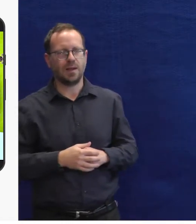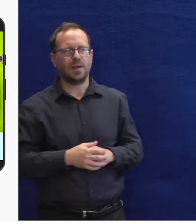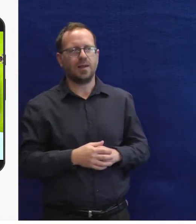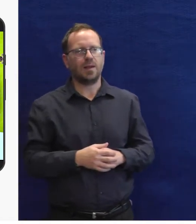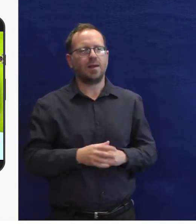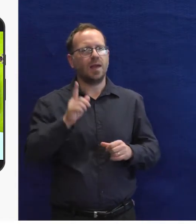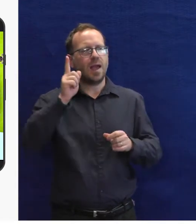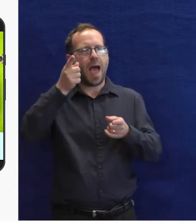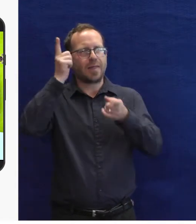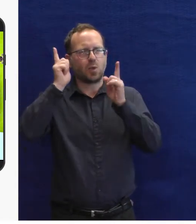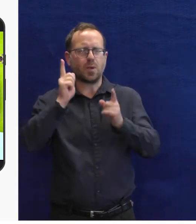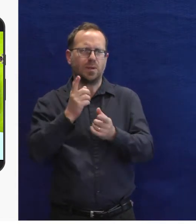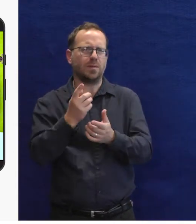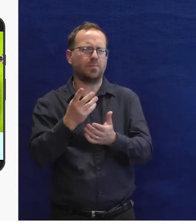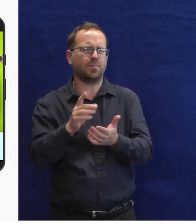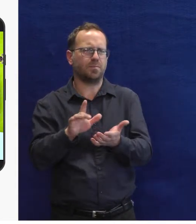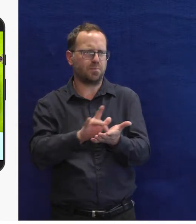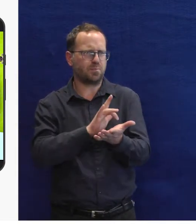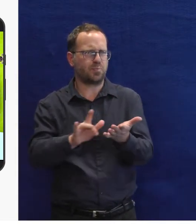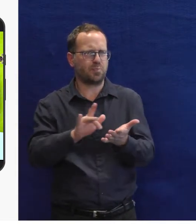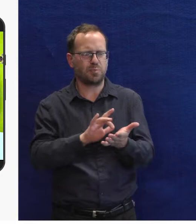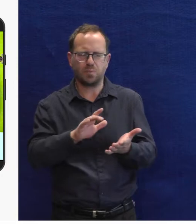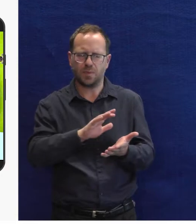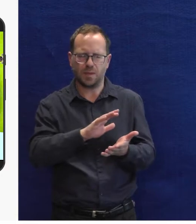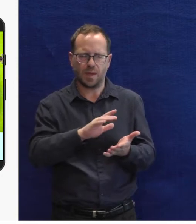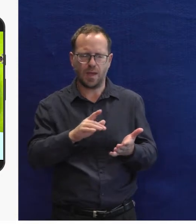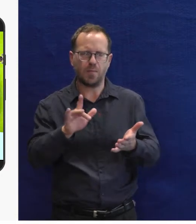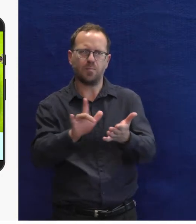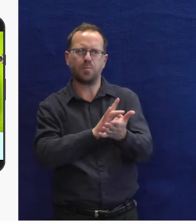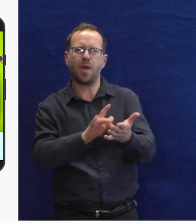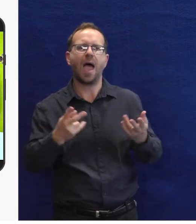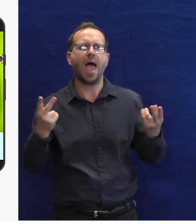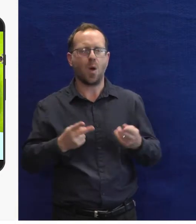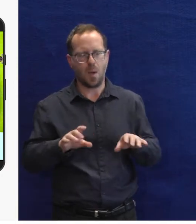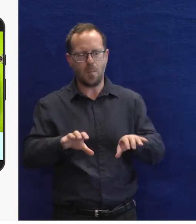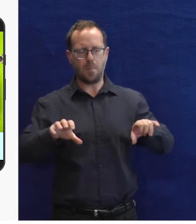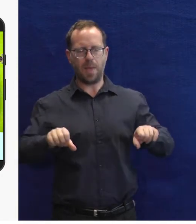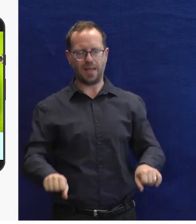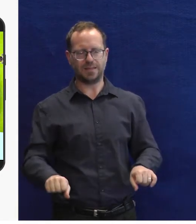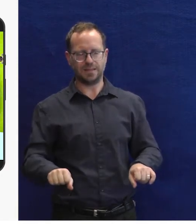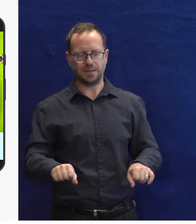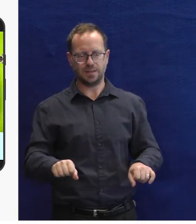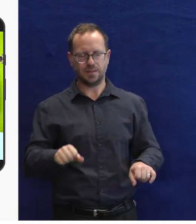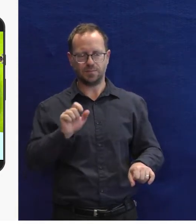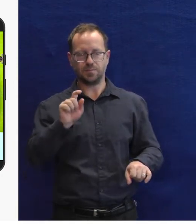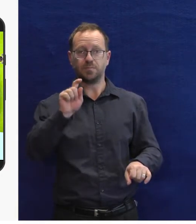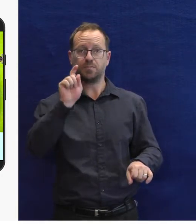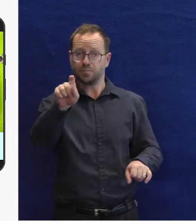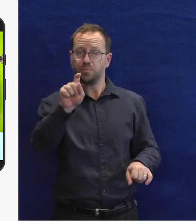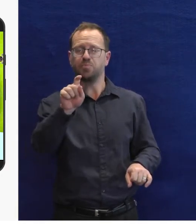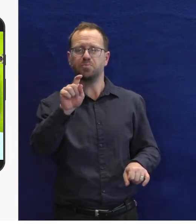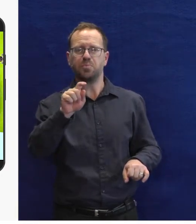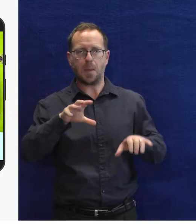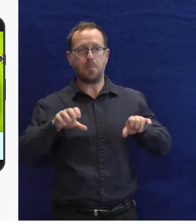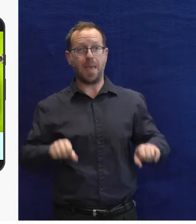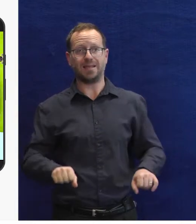A jak funguje? Android dokáže poslouchat po celou dobu, to znamená, že je to tady ten pejsek, je to takový malý pes, který sedí na té